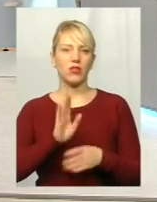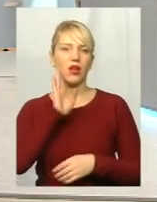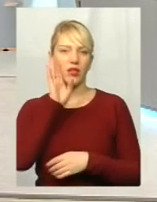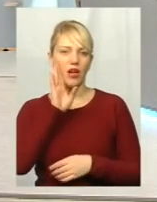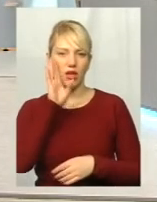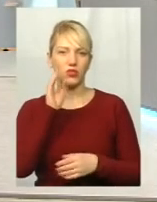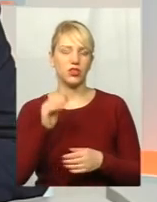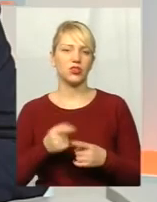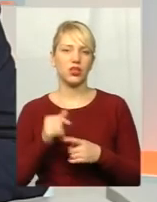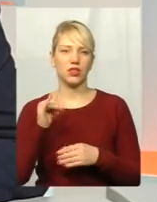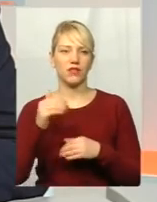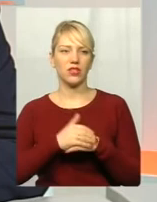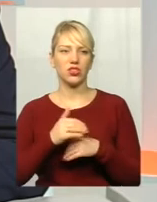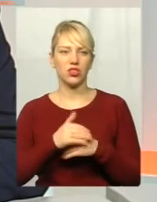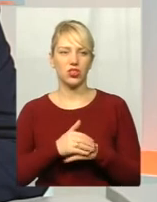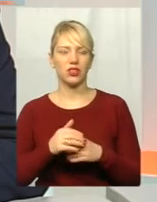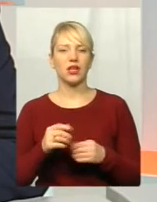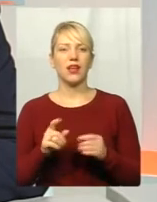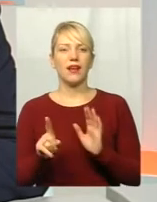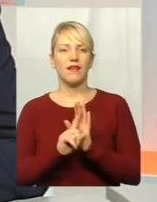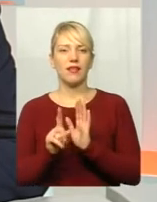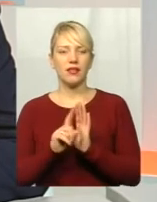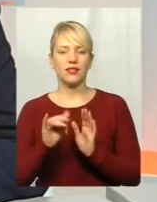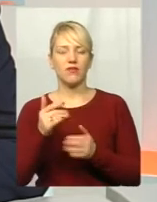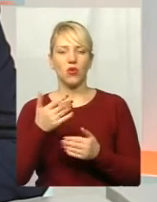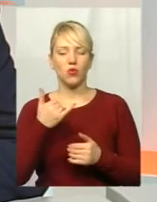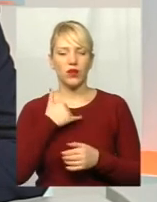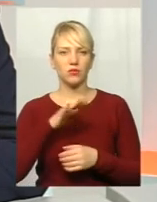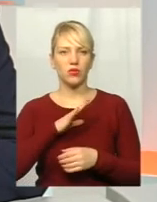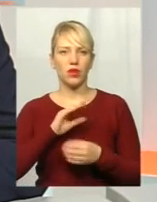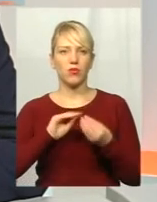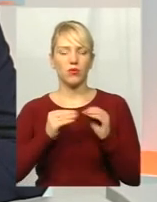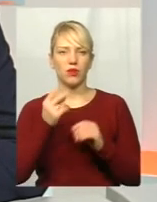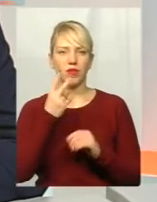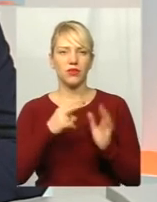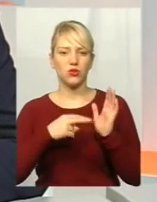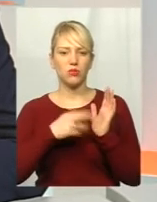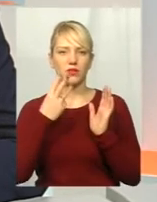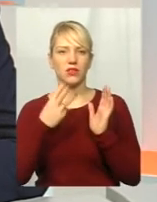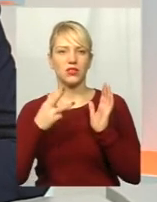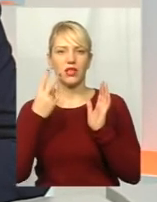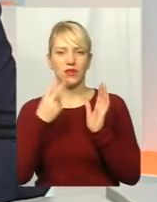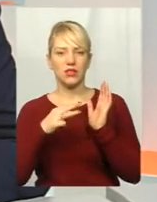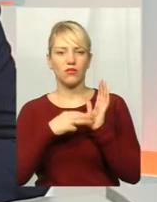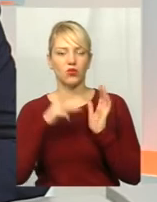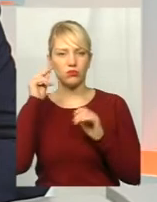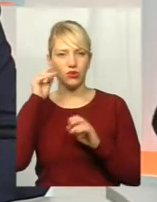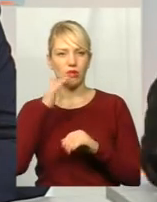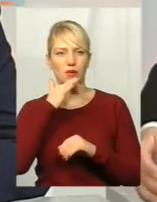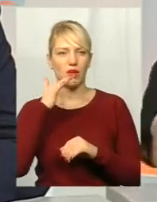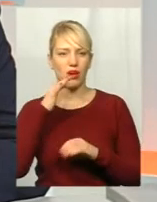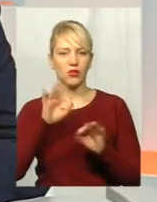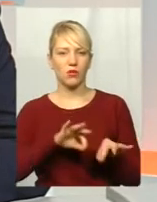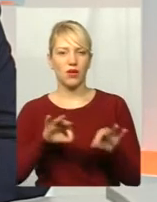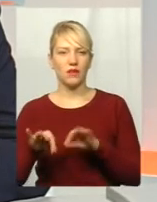і особливо виконання вечерніх рейсів. Дійсно, ми мали дуже великі проблеми 27-28 числа, коли багато перевізників, вважаючи, що вони